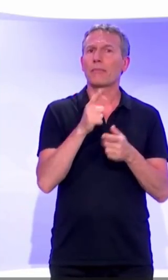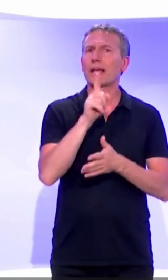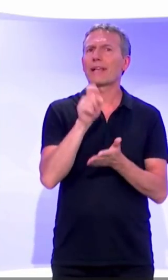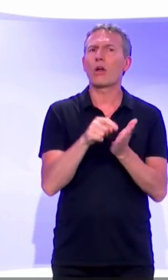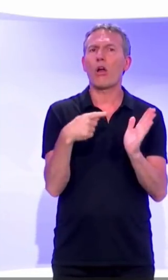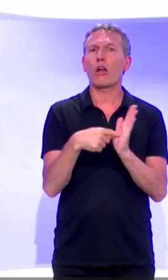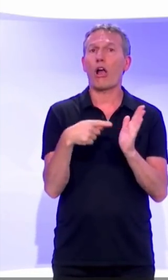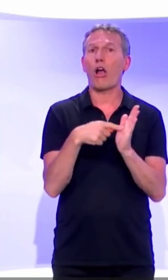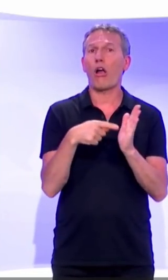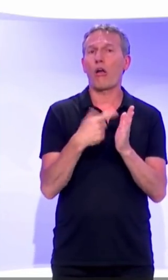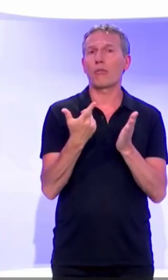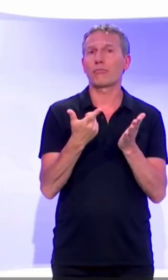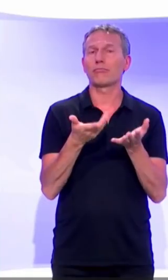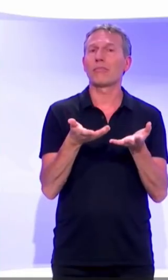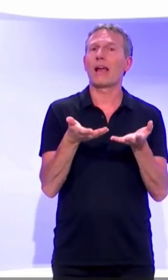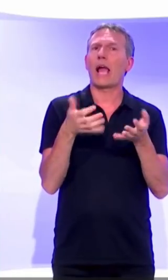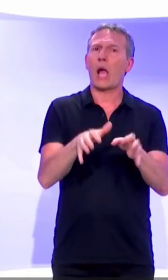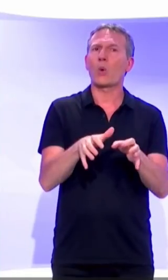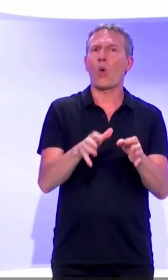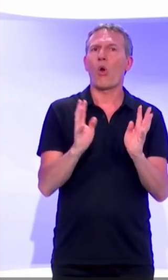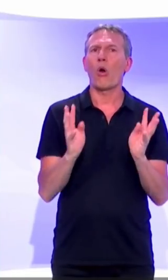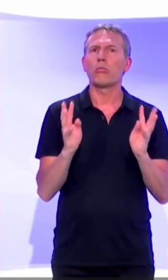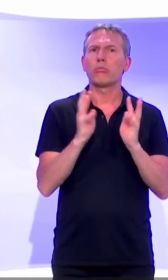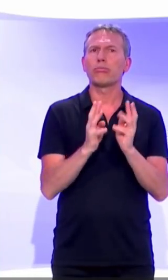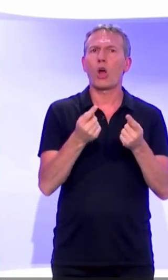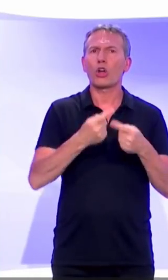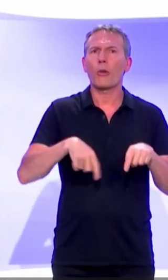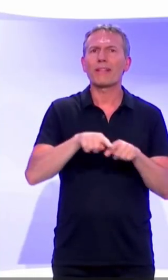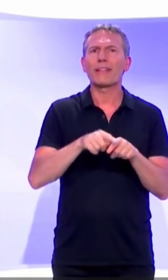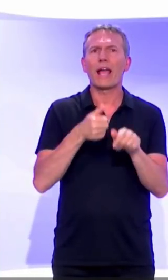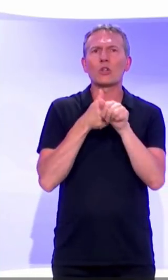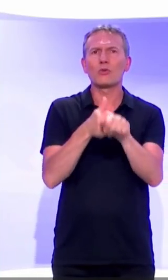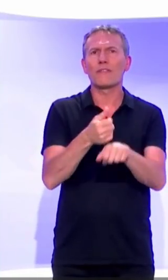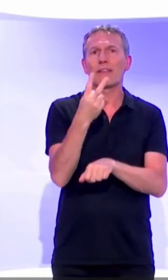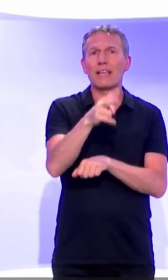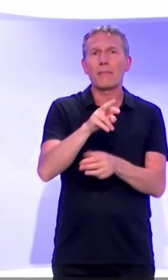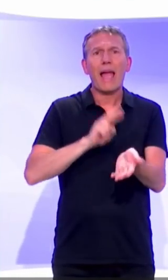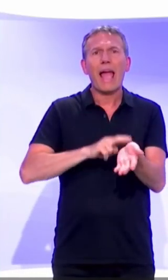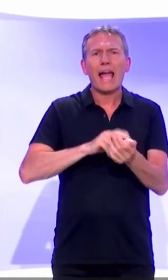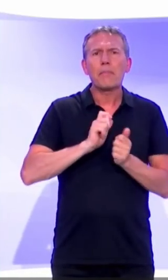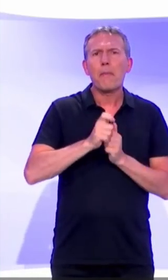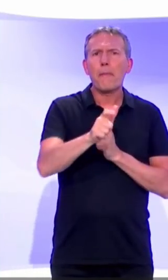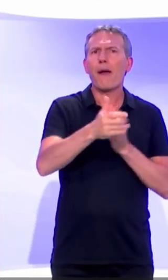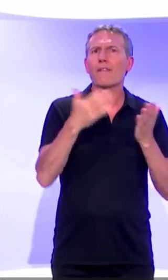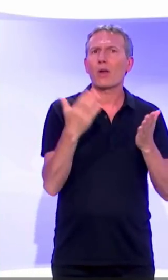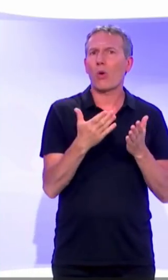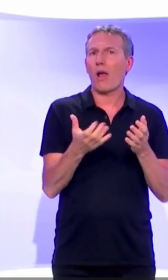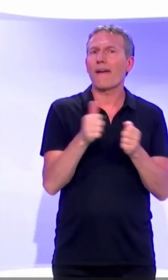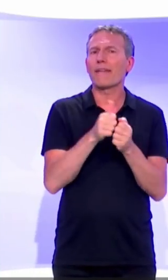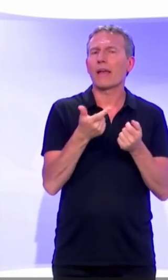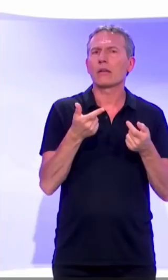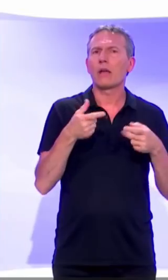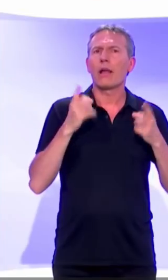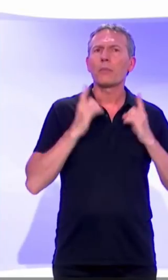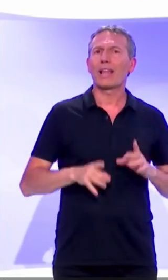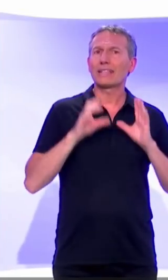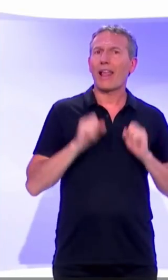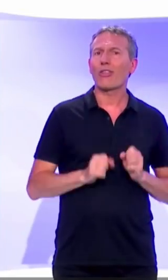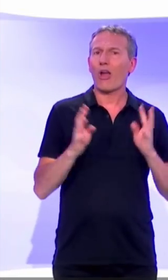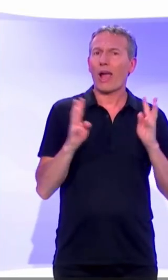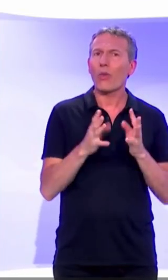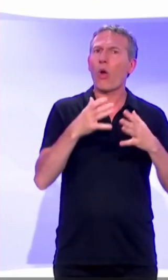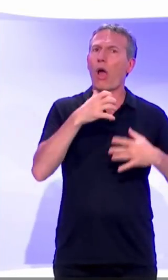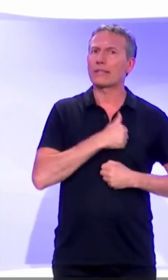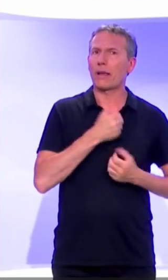réunir et à quel rythme le comité de suivi que vous avez accepté de mettre en place lors de la réunion avec les parlementaires ? Et